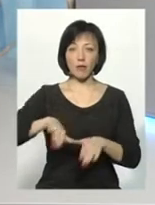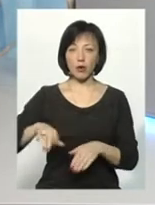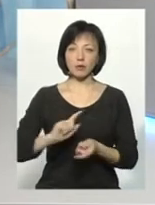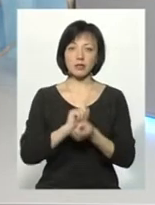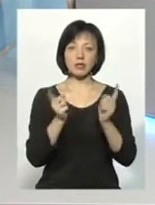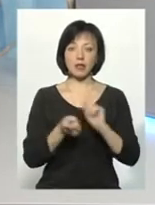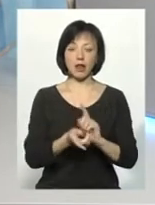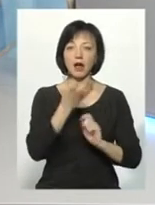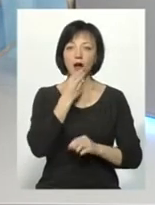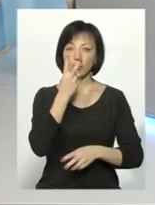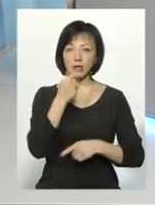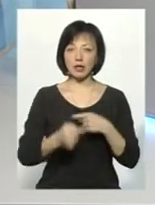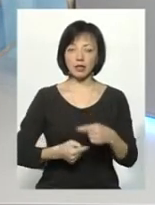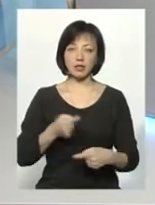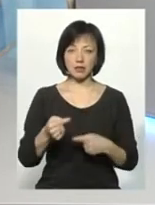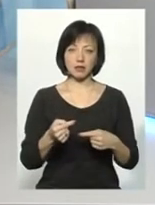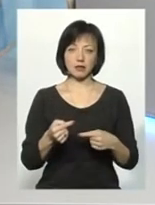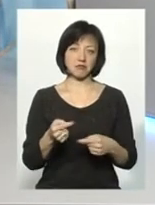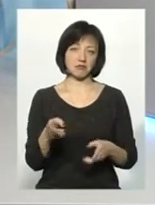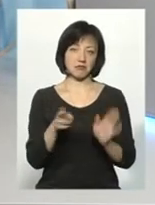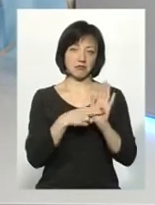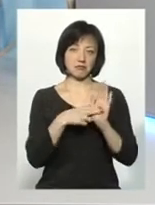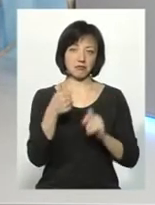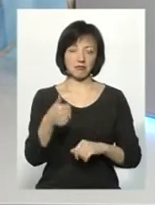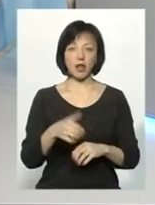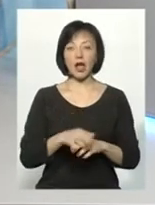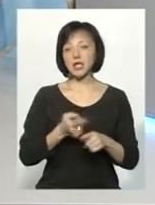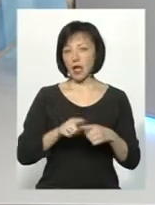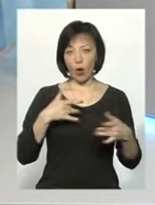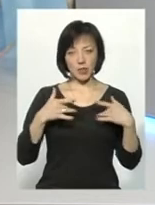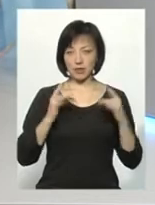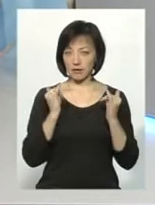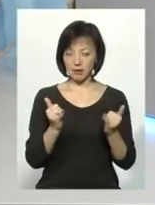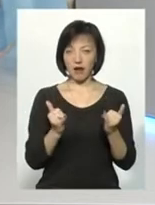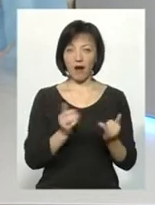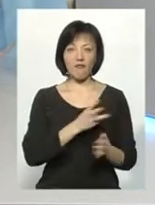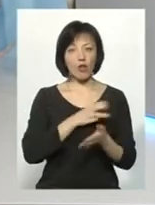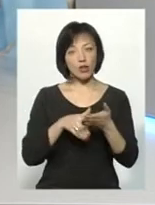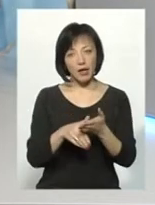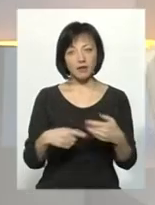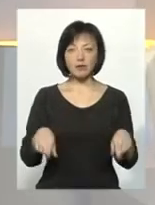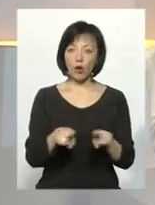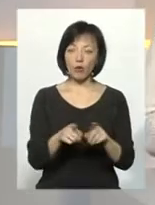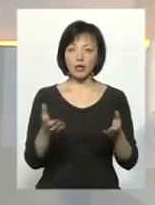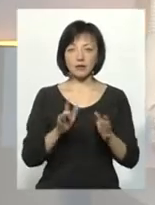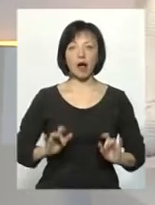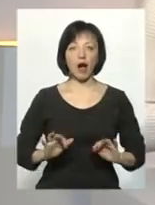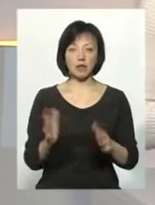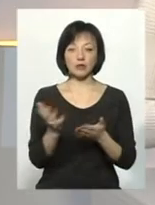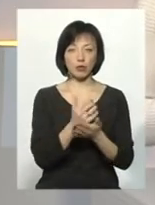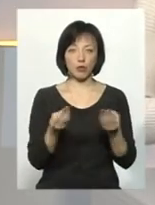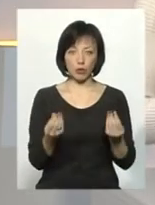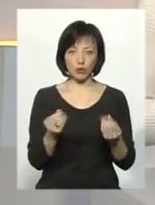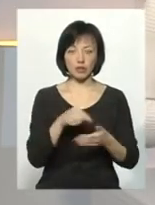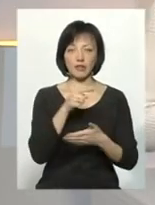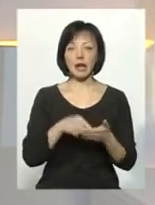стало гарною традицією, гарним трендом. То цей концерт – це тільки для волонтерів, чи це також якась акція для збору